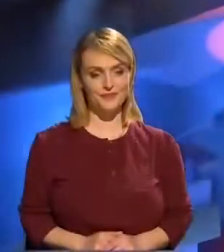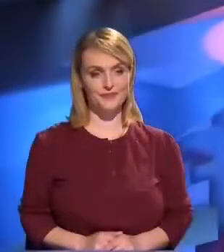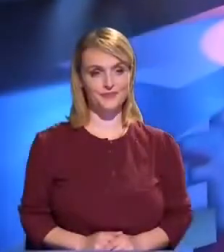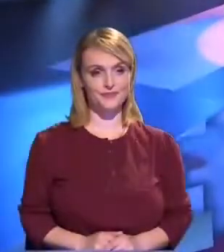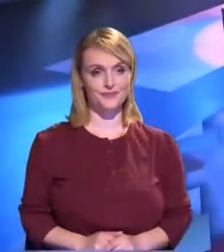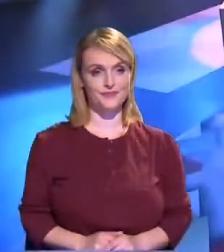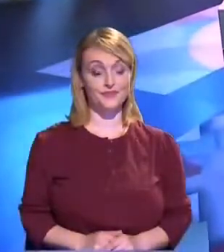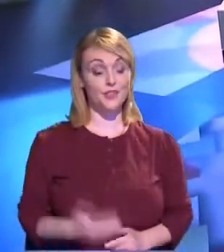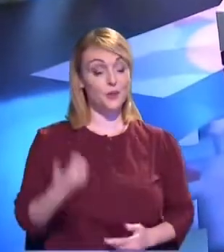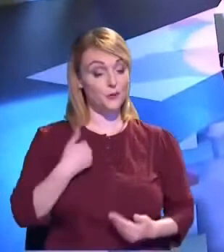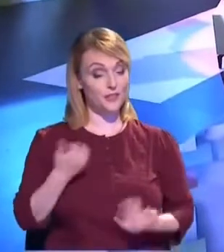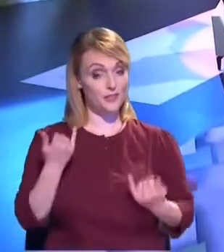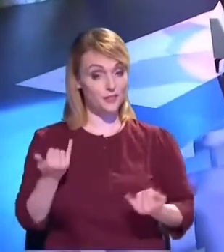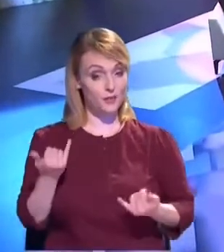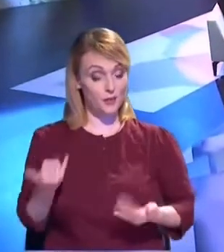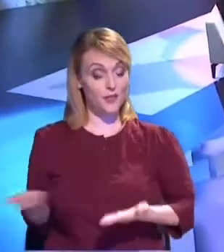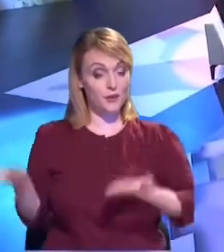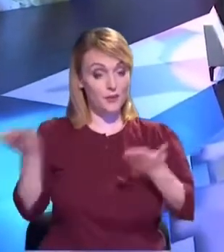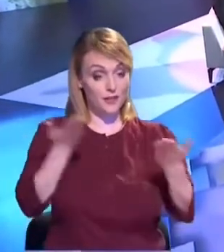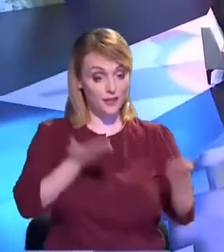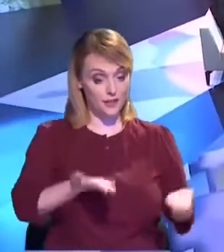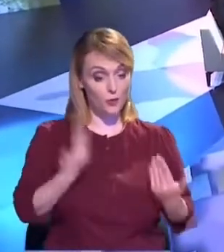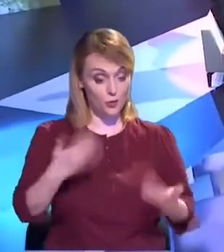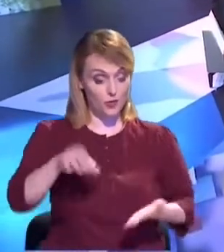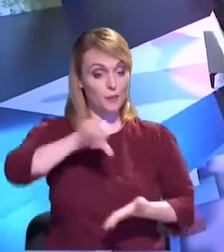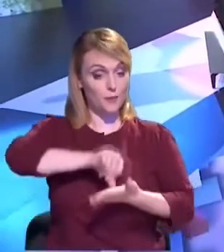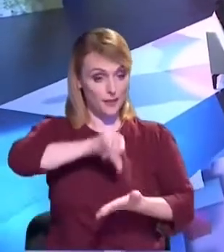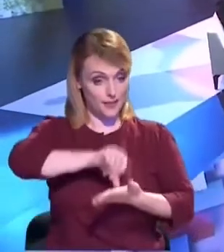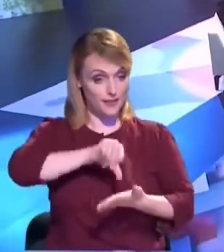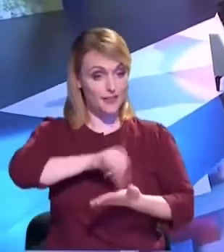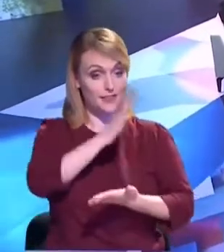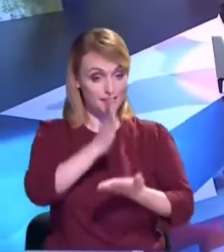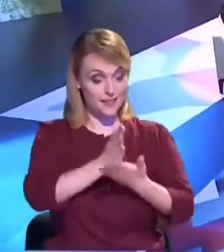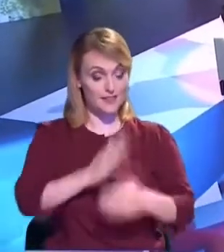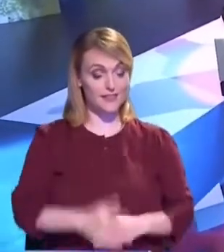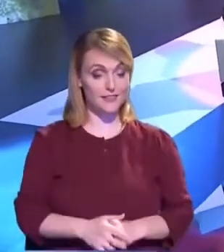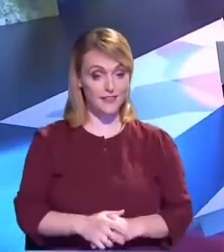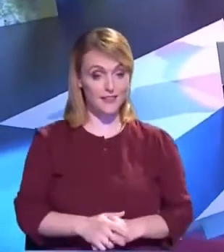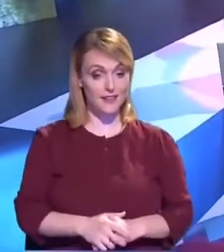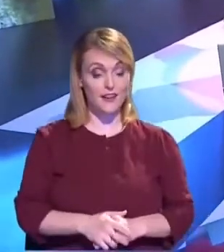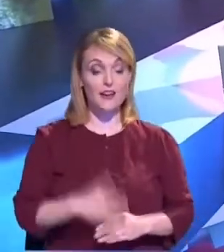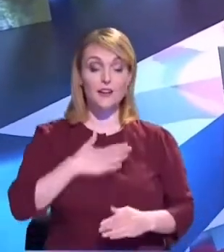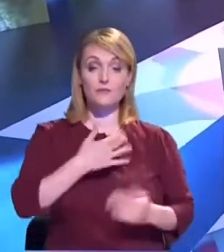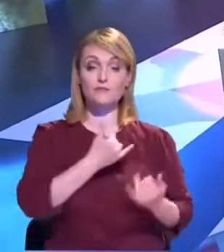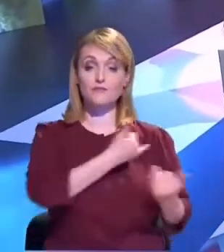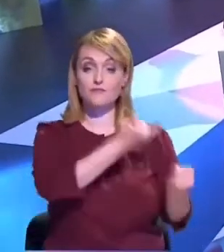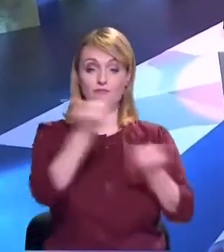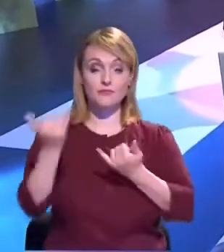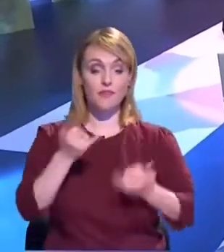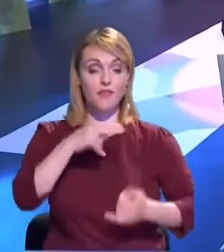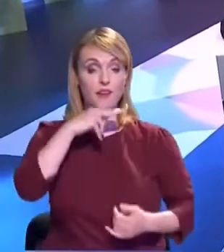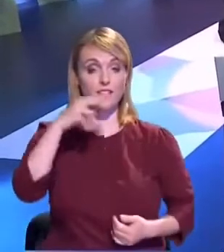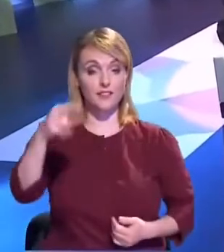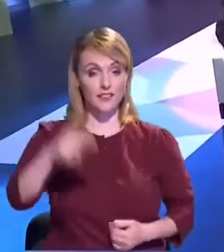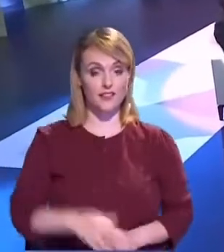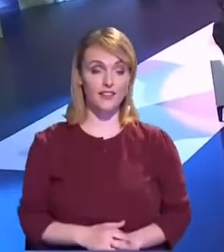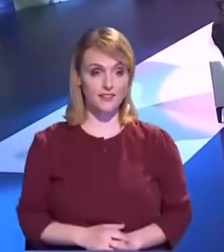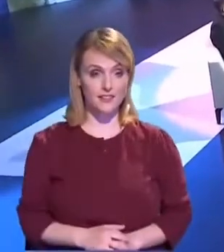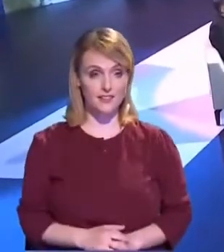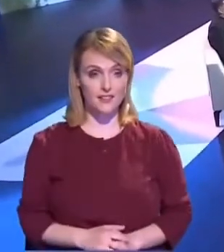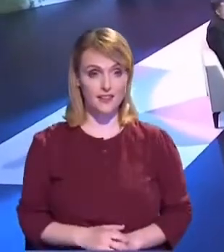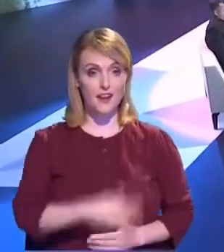Având invitații deja prezenți în platou și prezentându-i, atenției dumneavoastră, aceștia sunt domnul Dorin